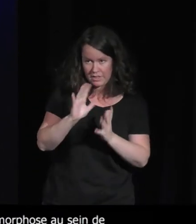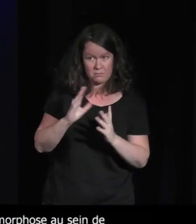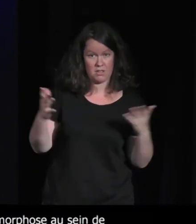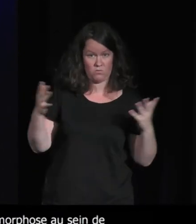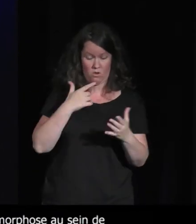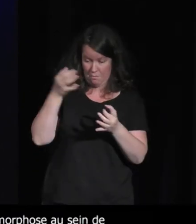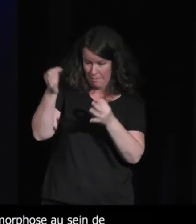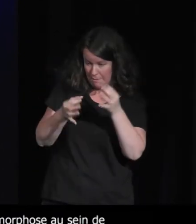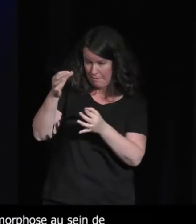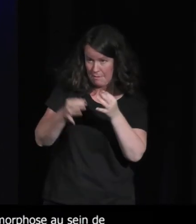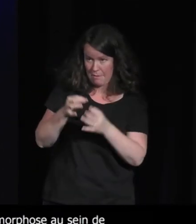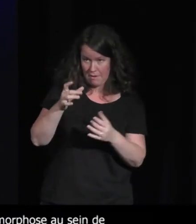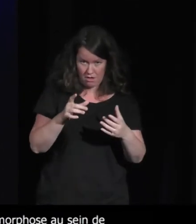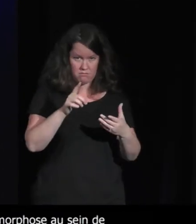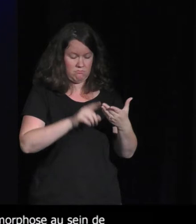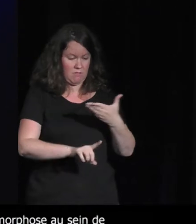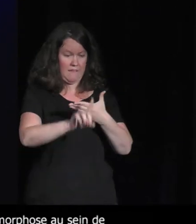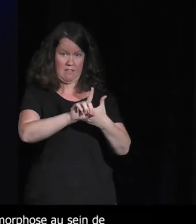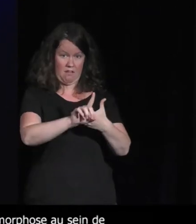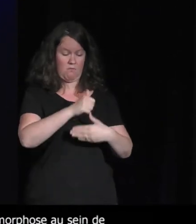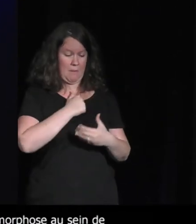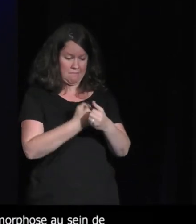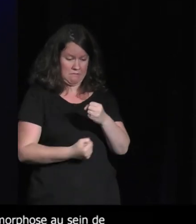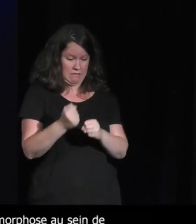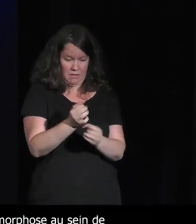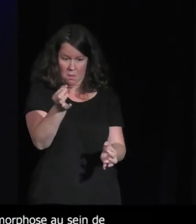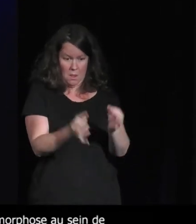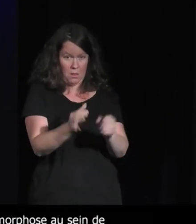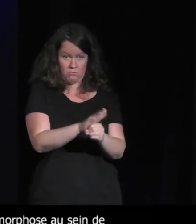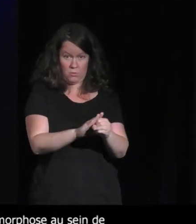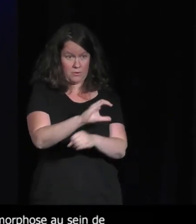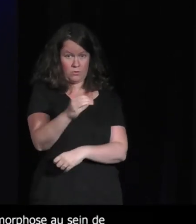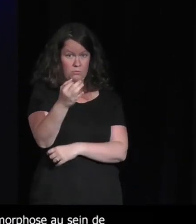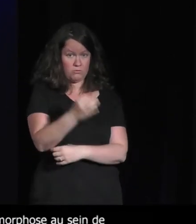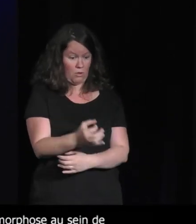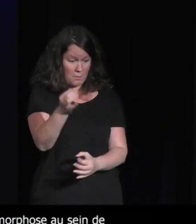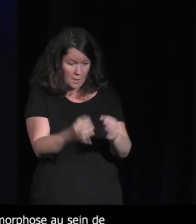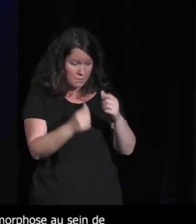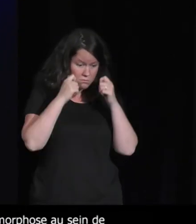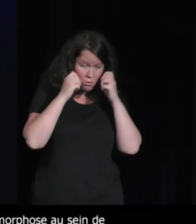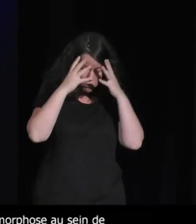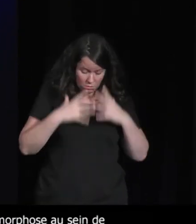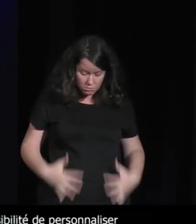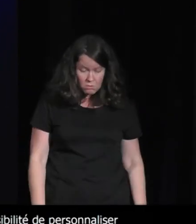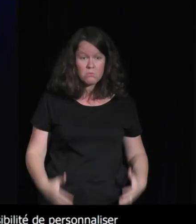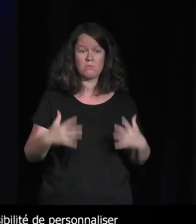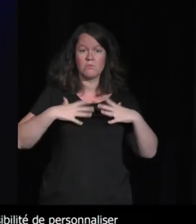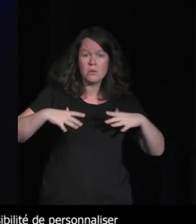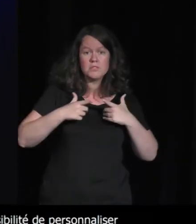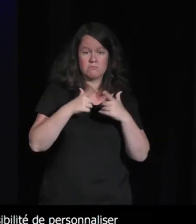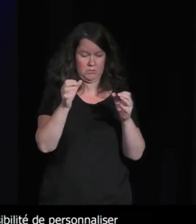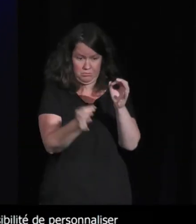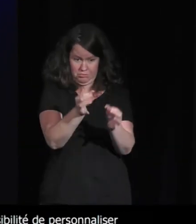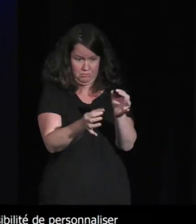son avatar et dans un contexte de bac à sable donc où on peut inventer son récit il n pas vraiment de jeu c'est très